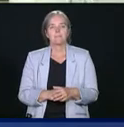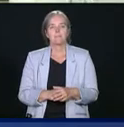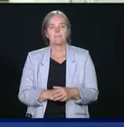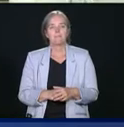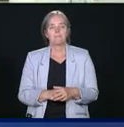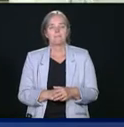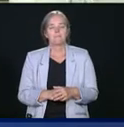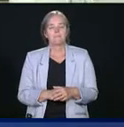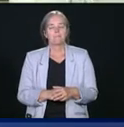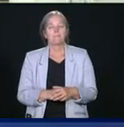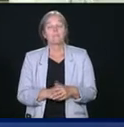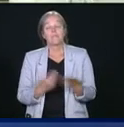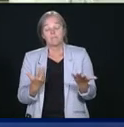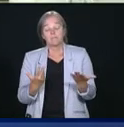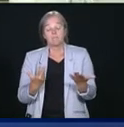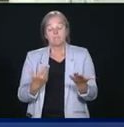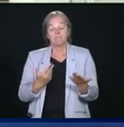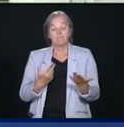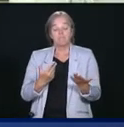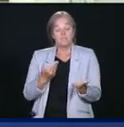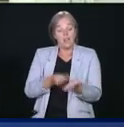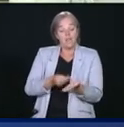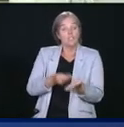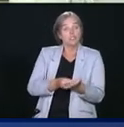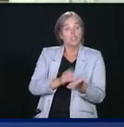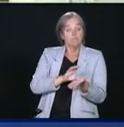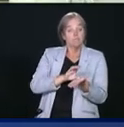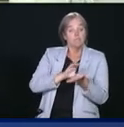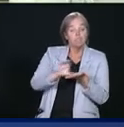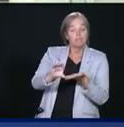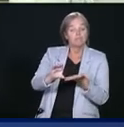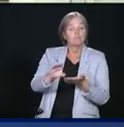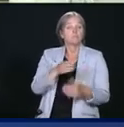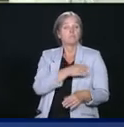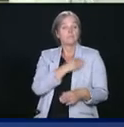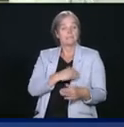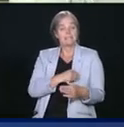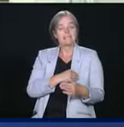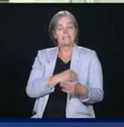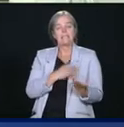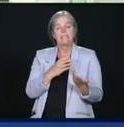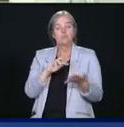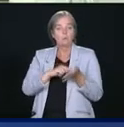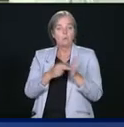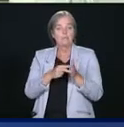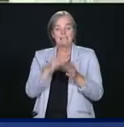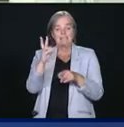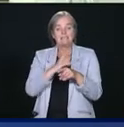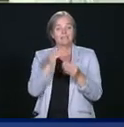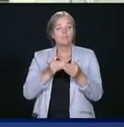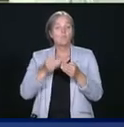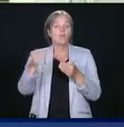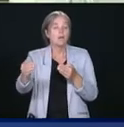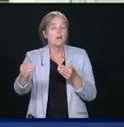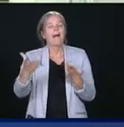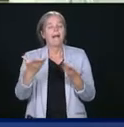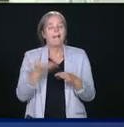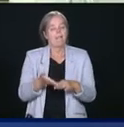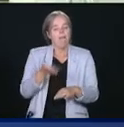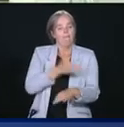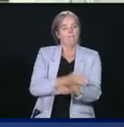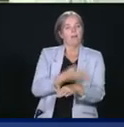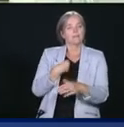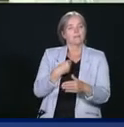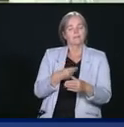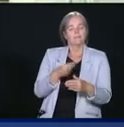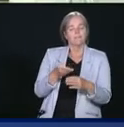les municipalités qui auront accès déjà à ce financement dans